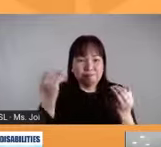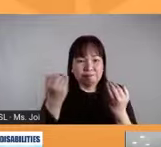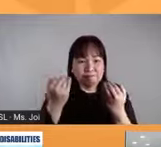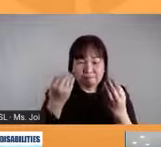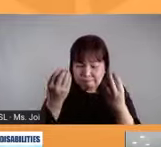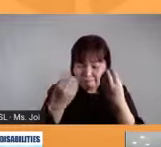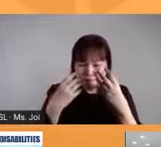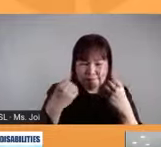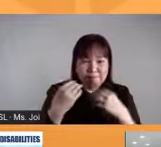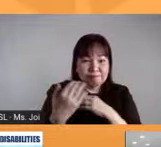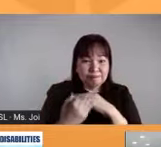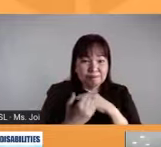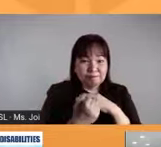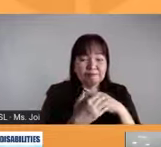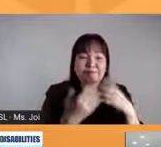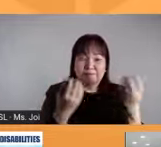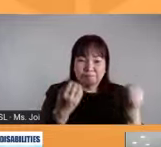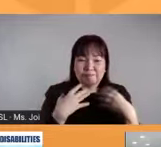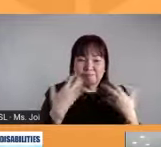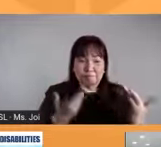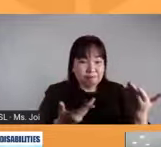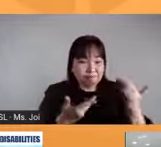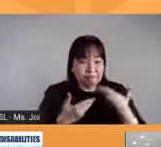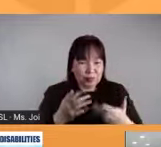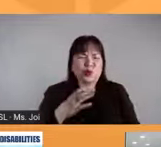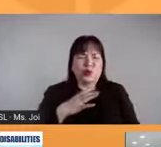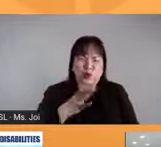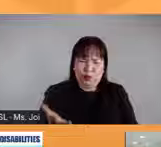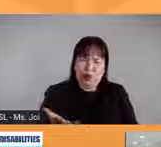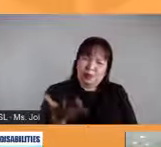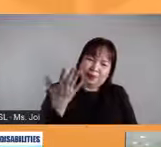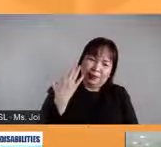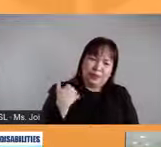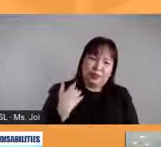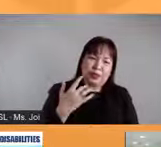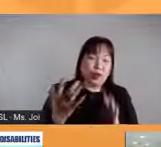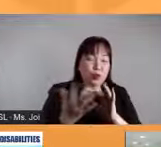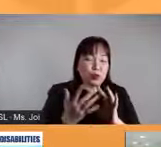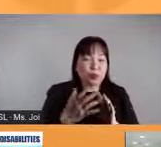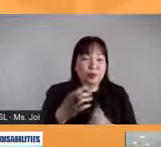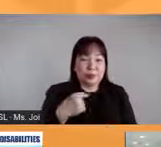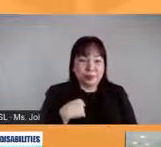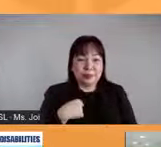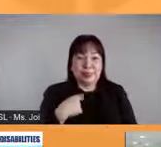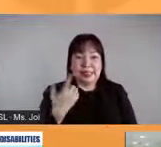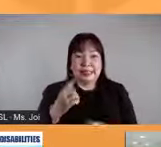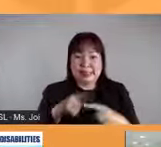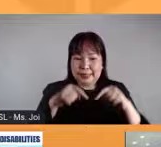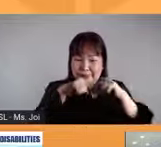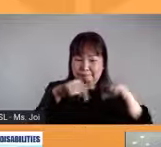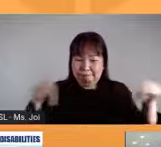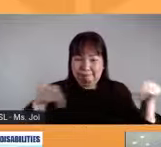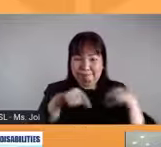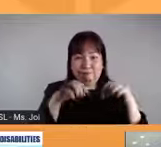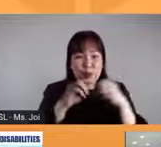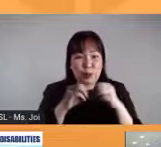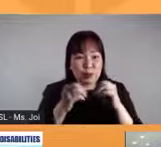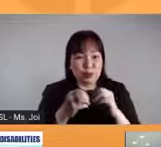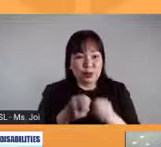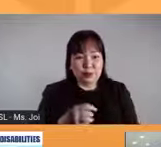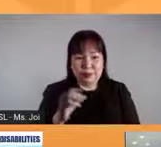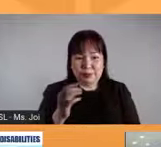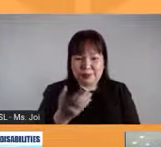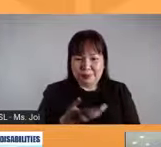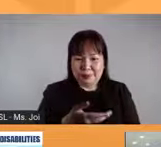suggestions para sa programa wag po kayong mag atubiling i-contact po kami sa mga numerong ito at